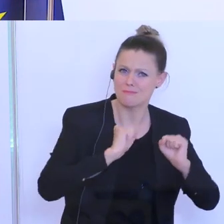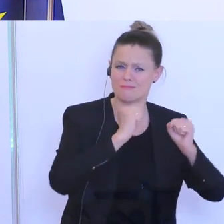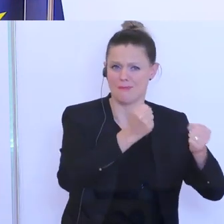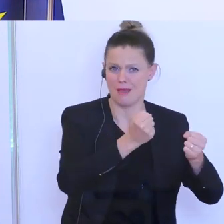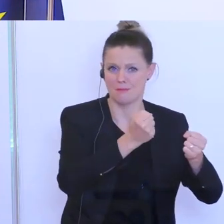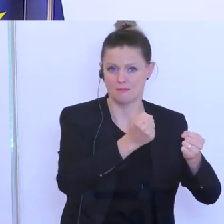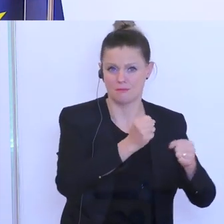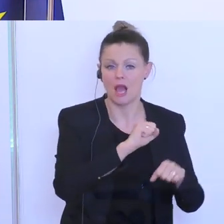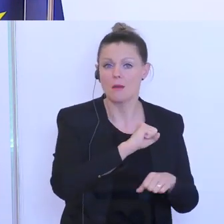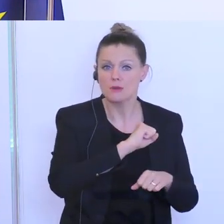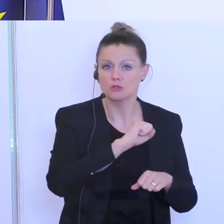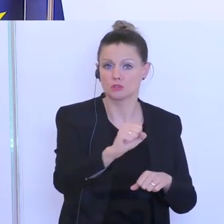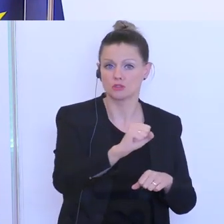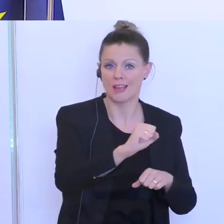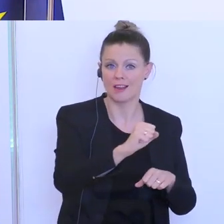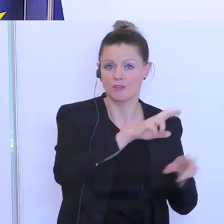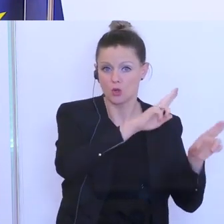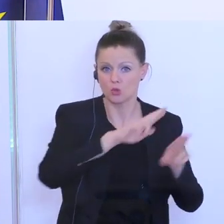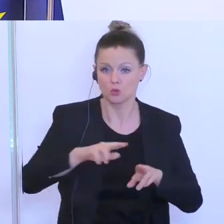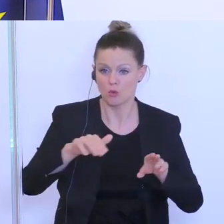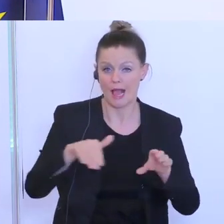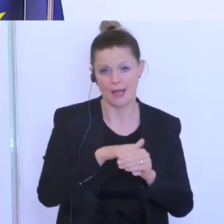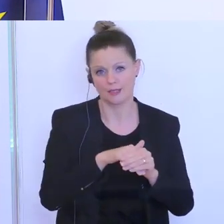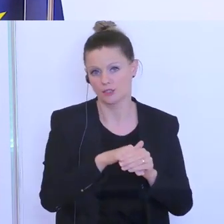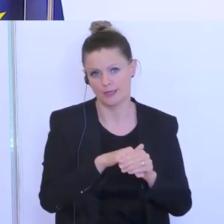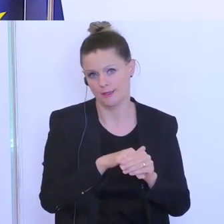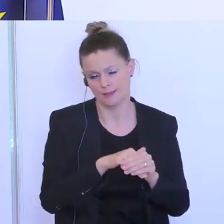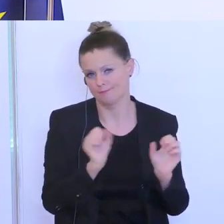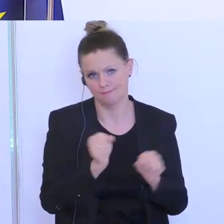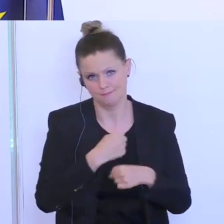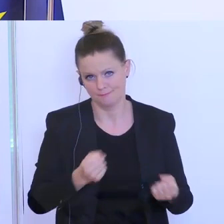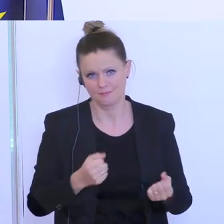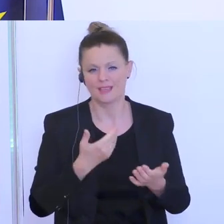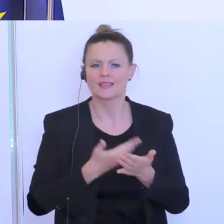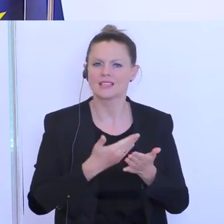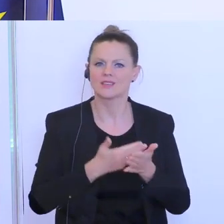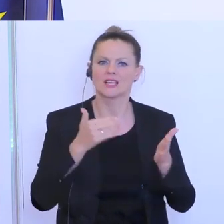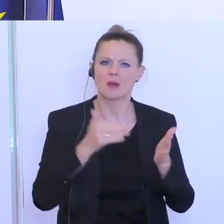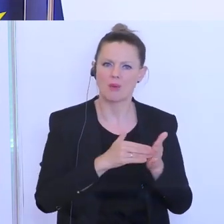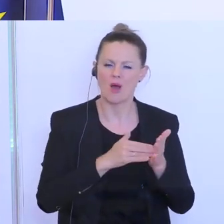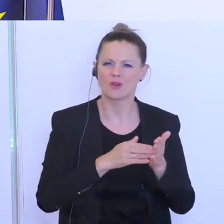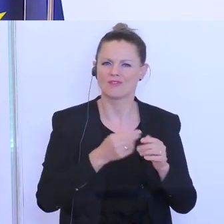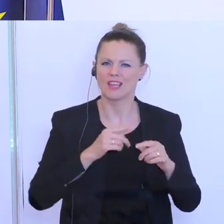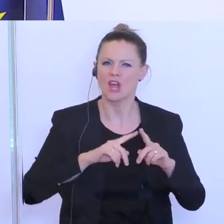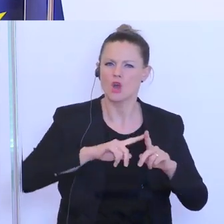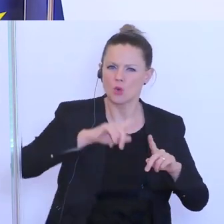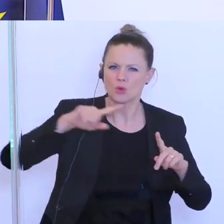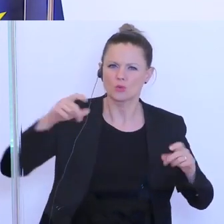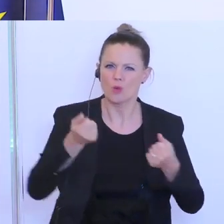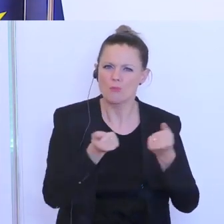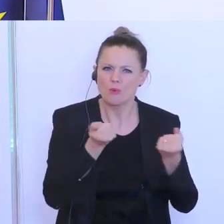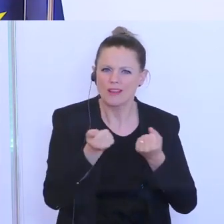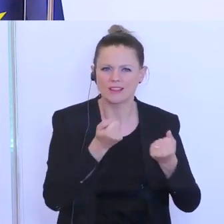wir die nicht schnell in Beschäftigung bringen können. Daher braucht es natürlich entsprechende konjunkturpolitische Maßnahmen,